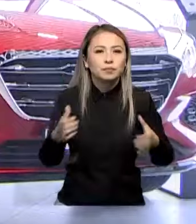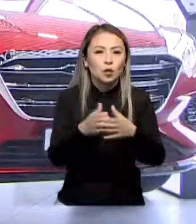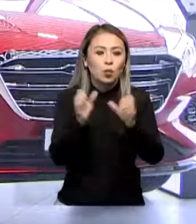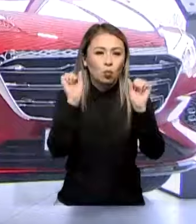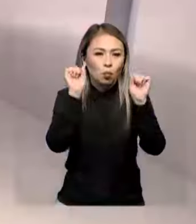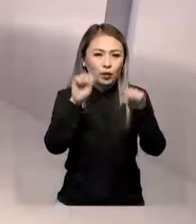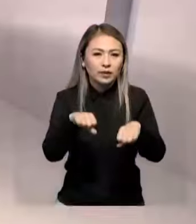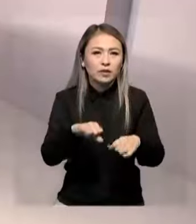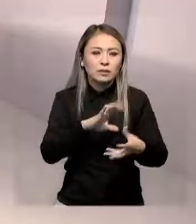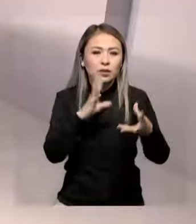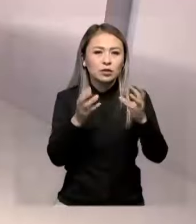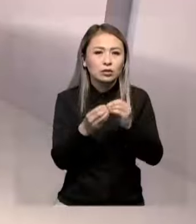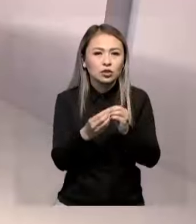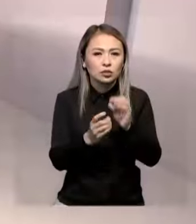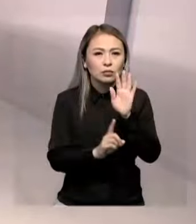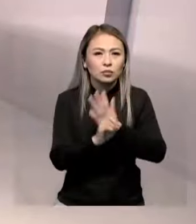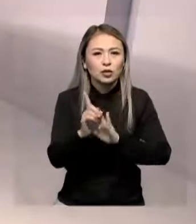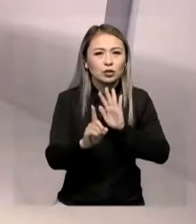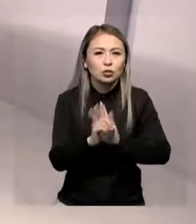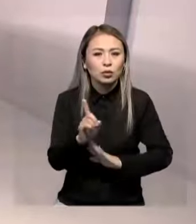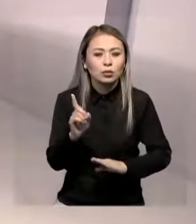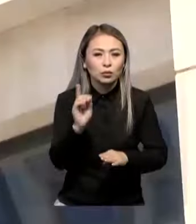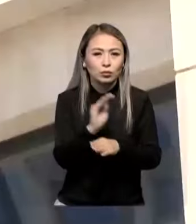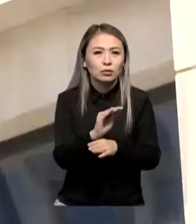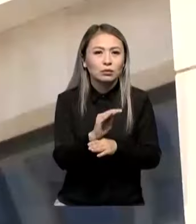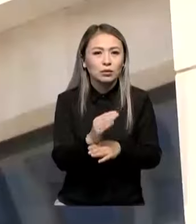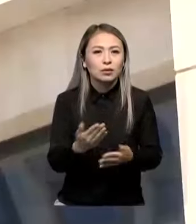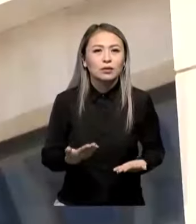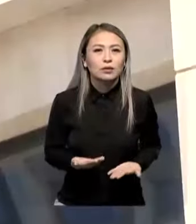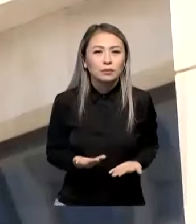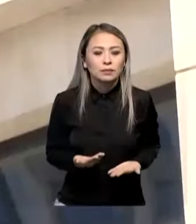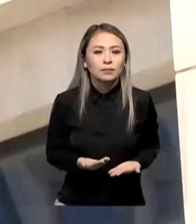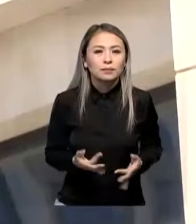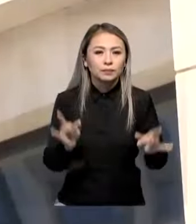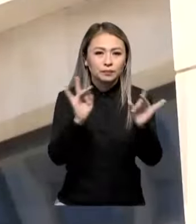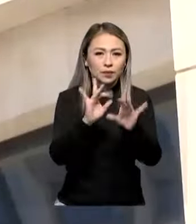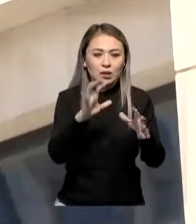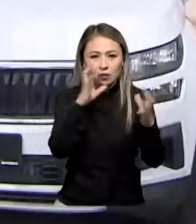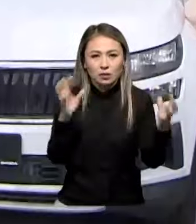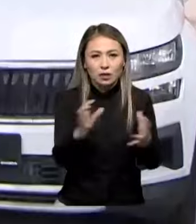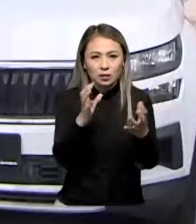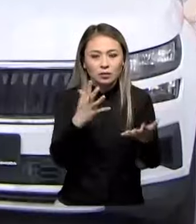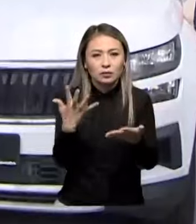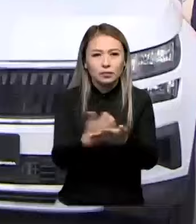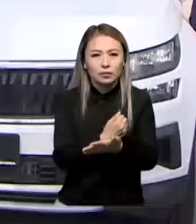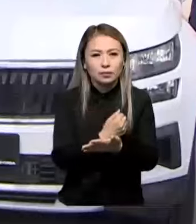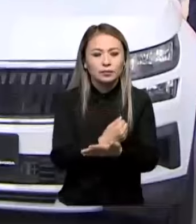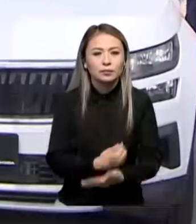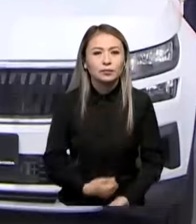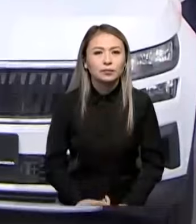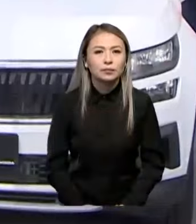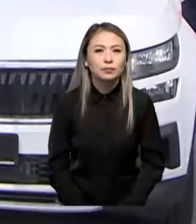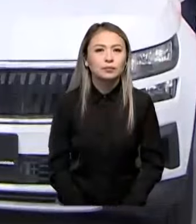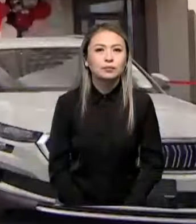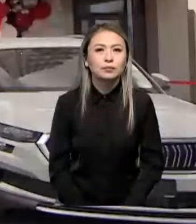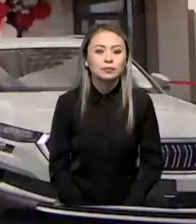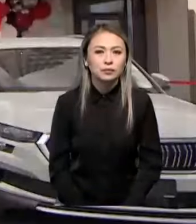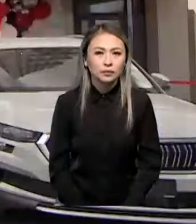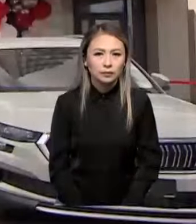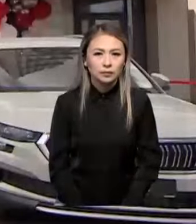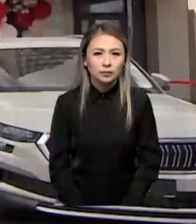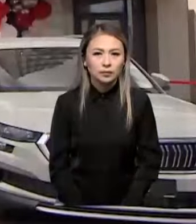Өйткені, алғыр файнанс бақтырылмасының арқасында неселіу, бөліптілі өзіне сақтандыру қол жетінді. Ригзатаманыф, Жандос Пейтаваров,